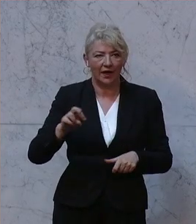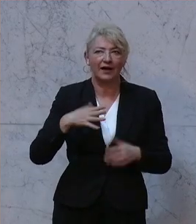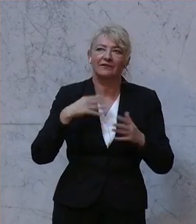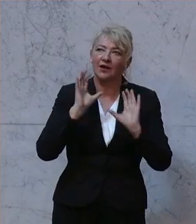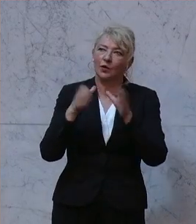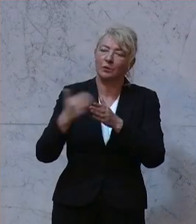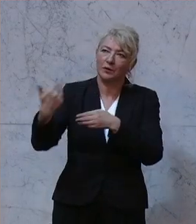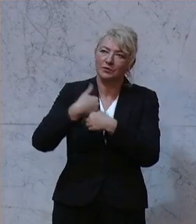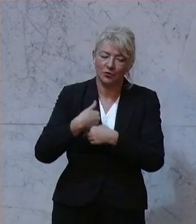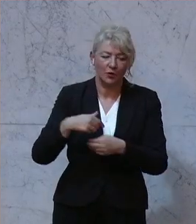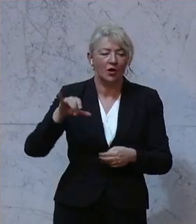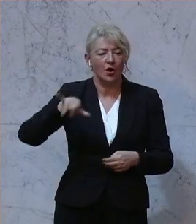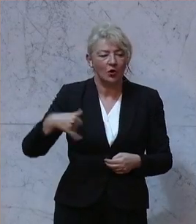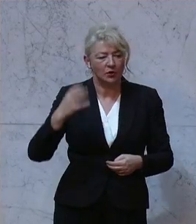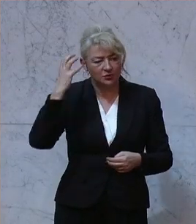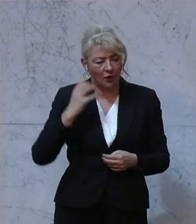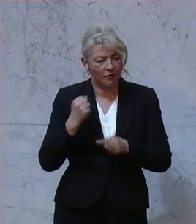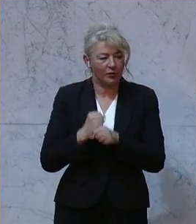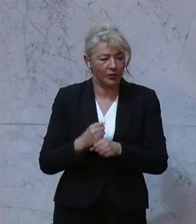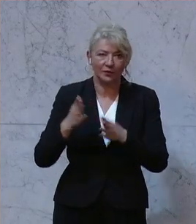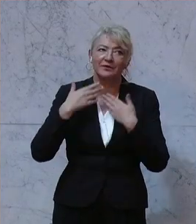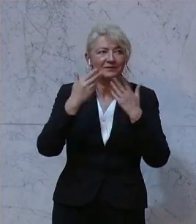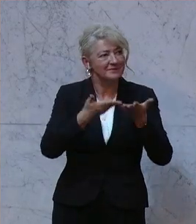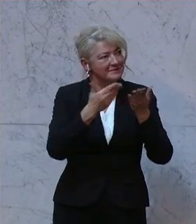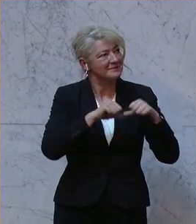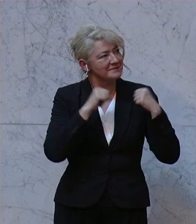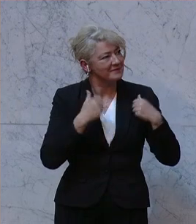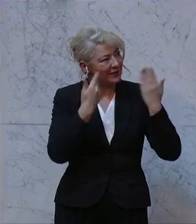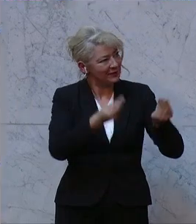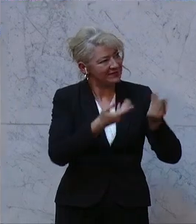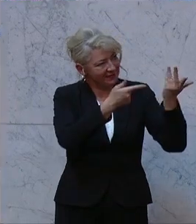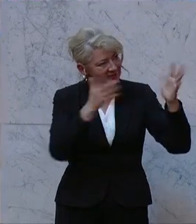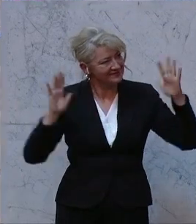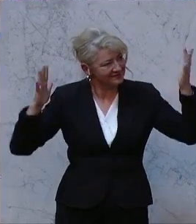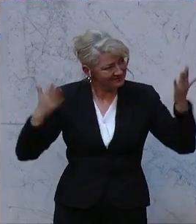Loedersdorf-Jonsdorf-Brunn recht herzlich bei uns im Parlament begrüßen.